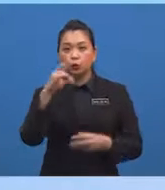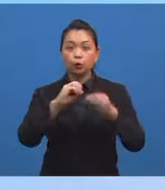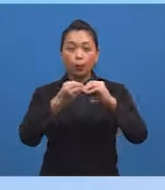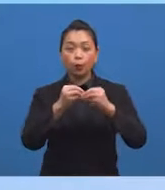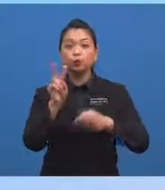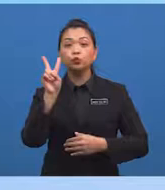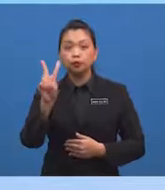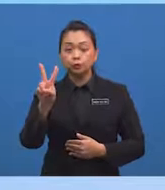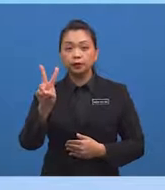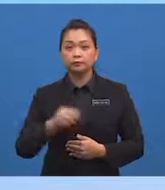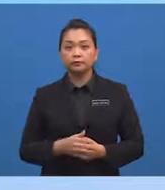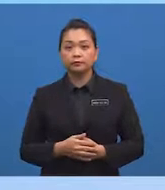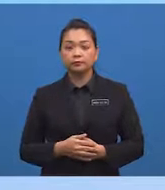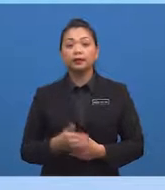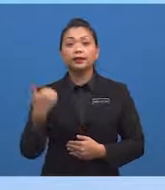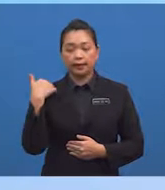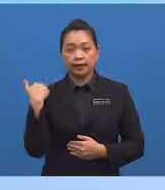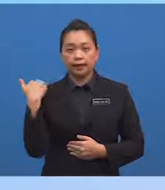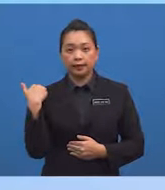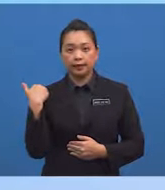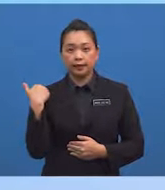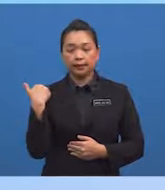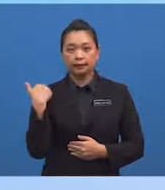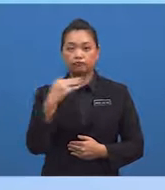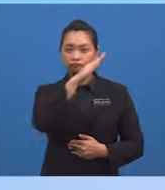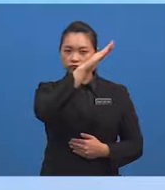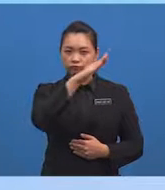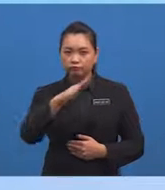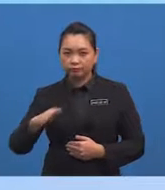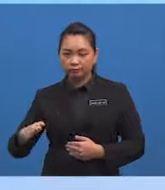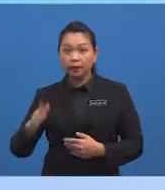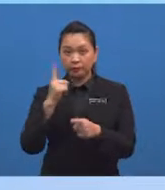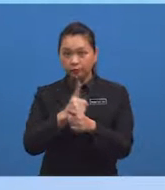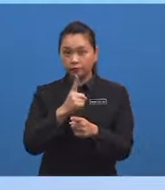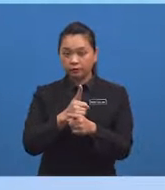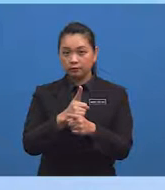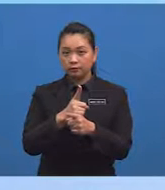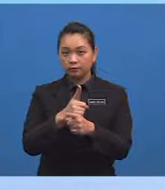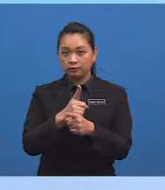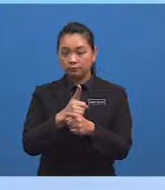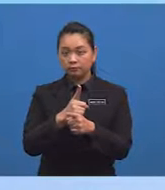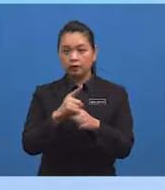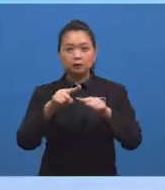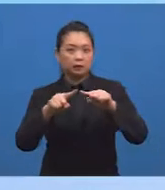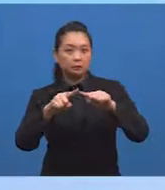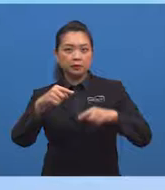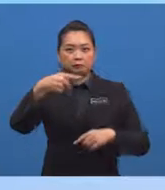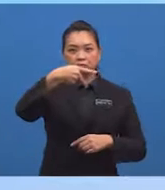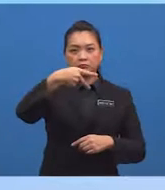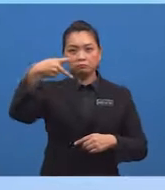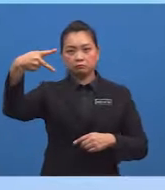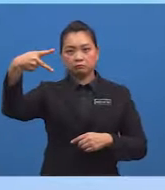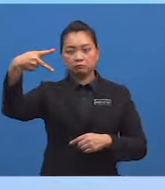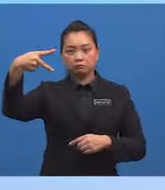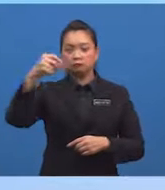Ianya mempunyai persilangan antara garis lurus yang tidak selari kan?